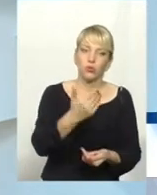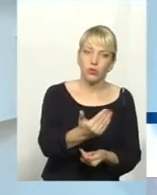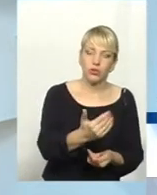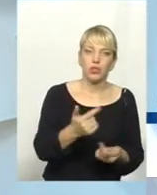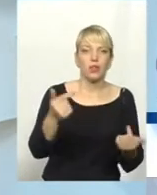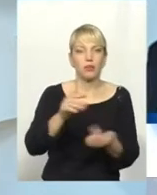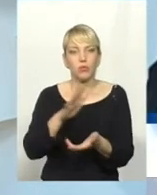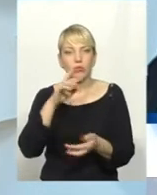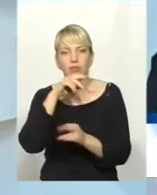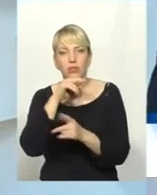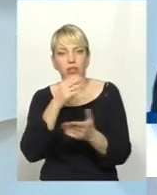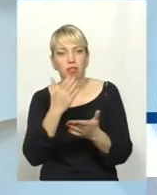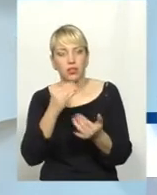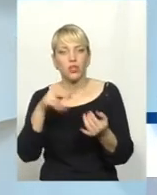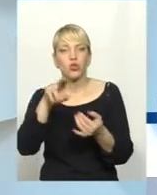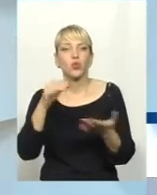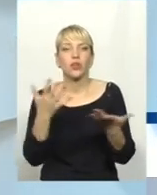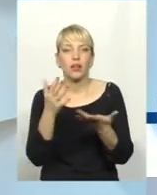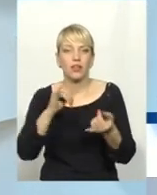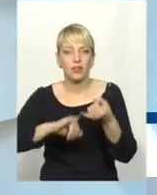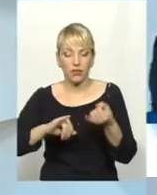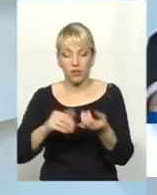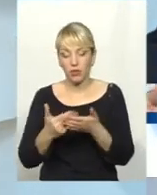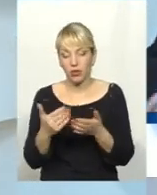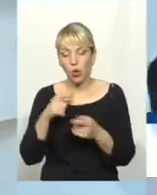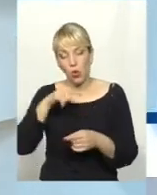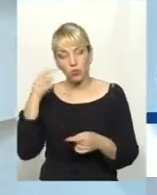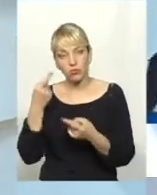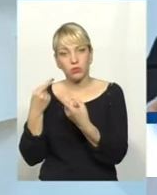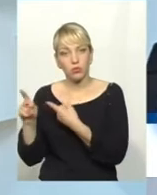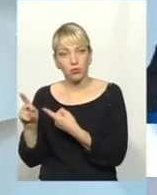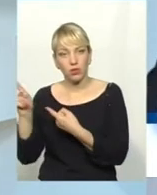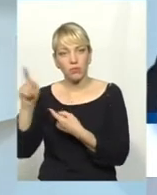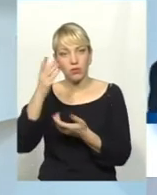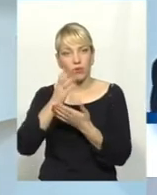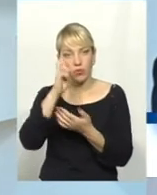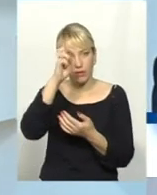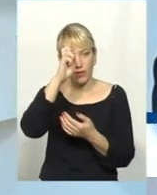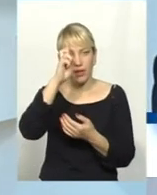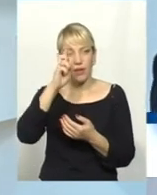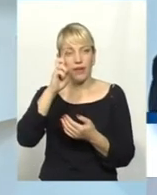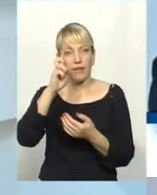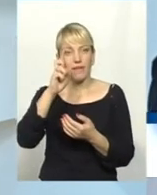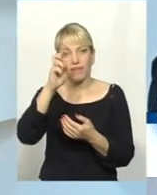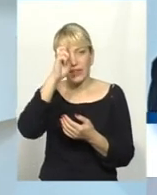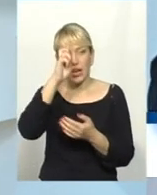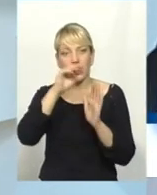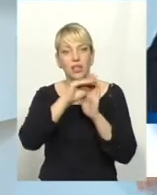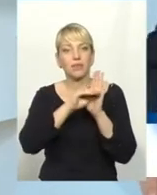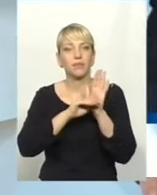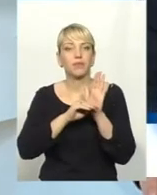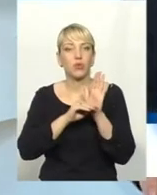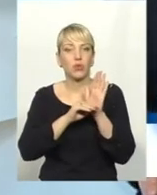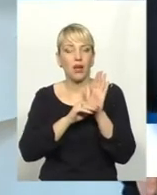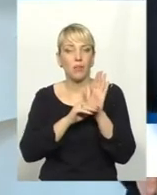В наших сусідах, в Росії, там в федеральному округу вони це роблять. На жаль, у нас є на кого